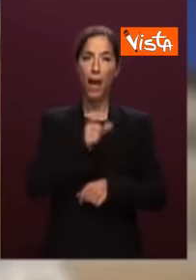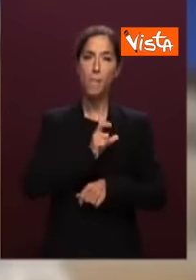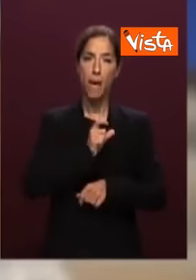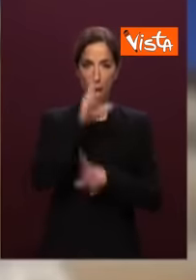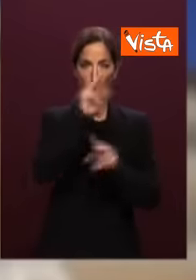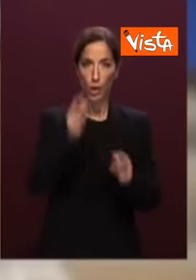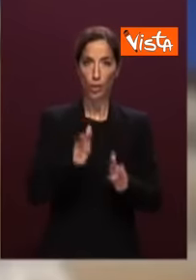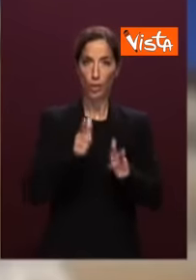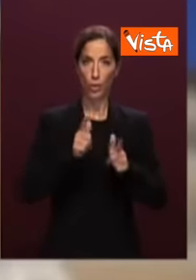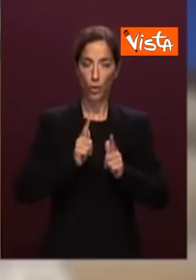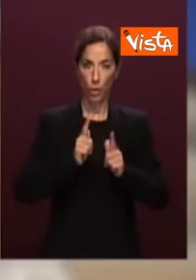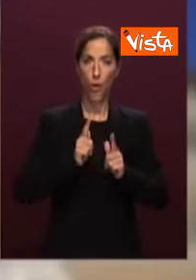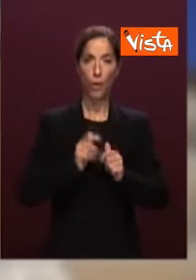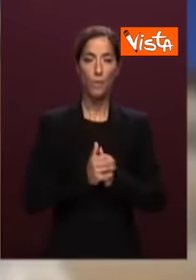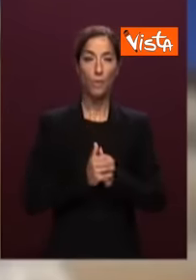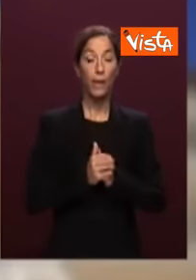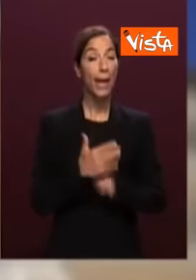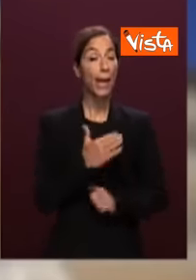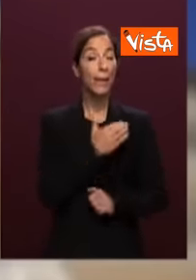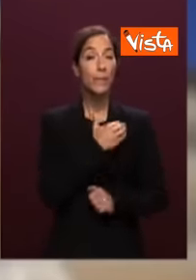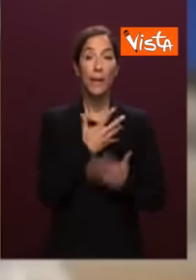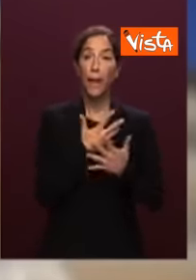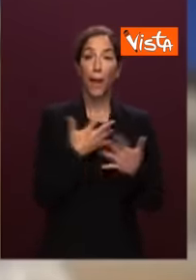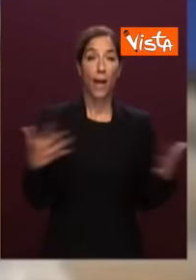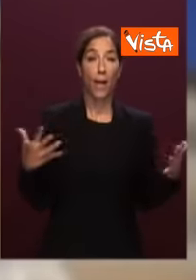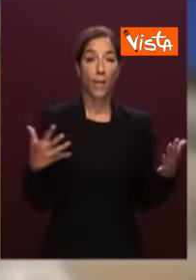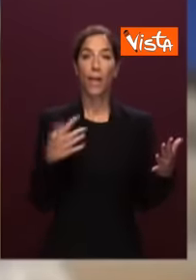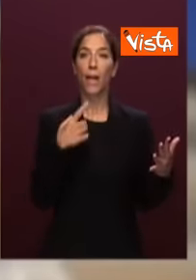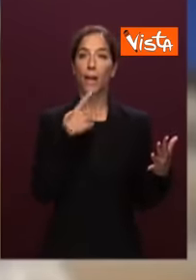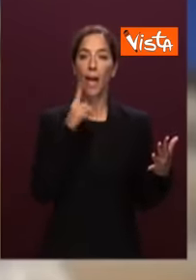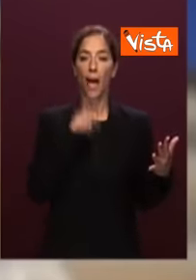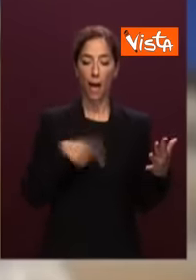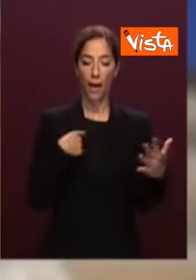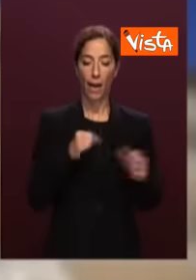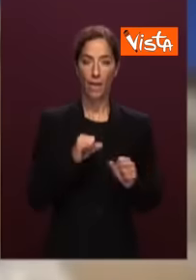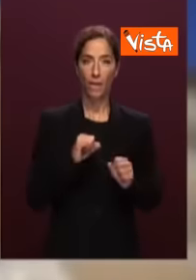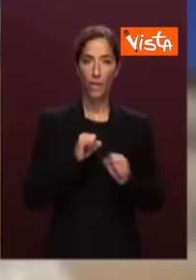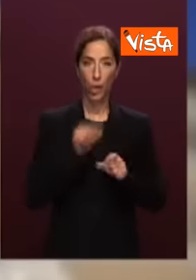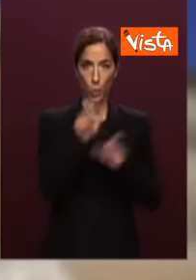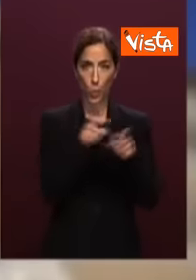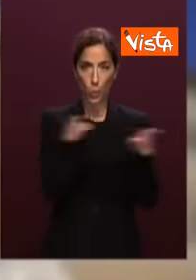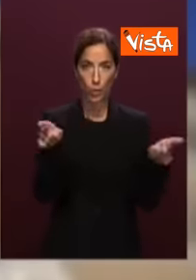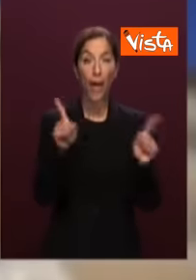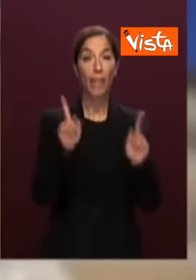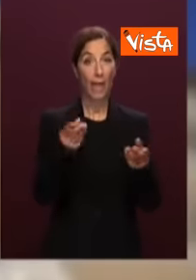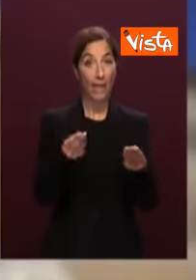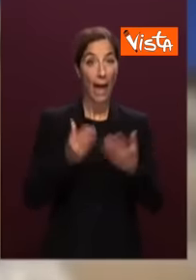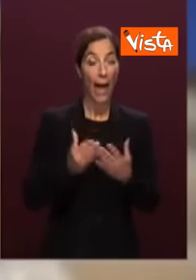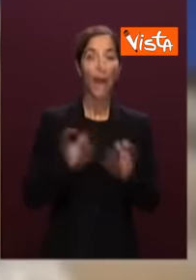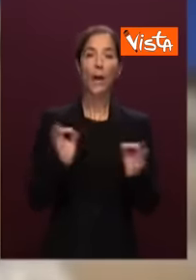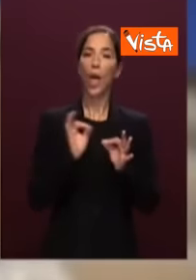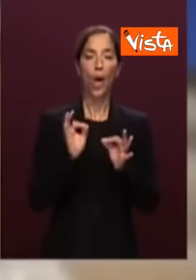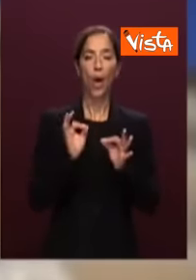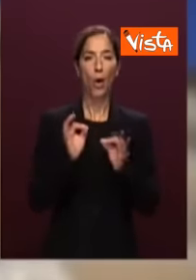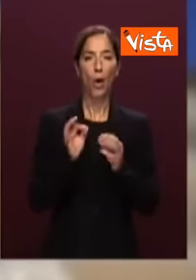una grande responsabilità per chi quella fiducia deve concederla o negarla. Sono i momenti